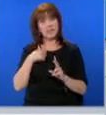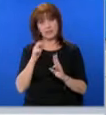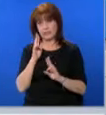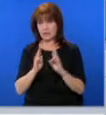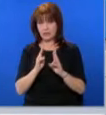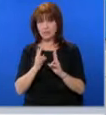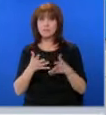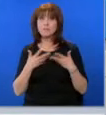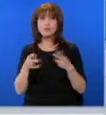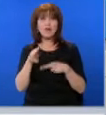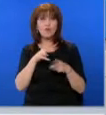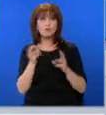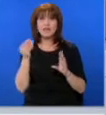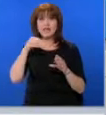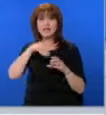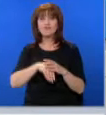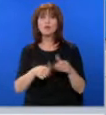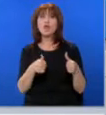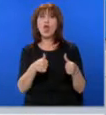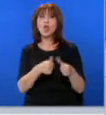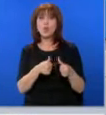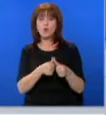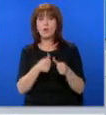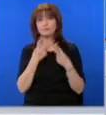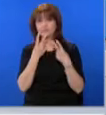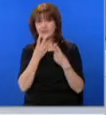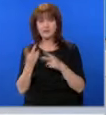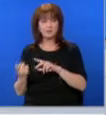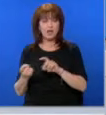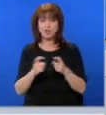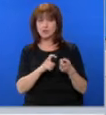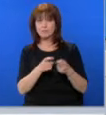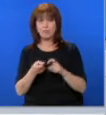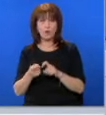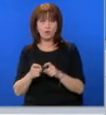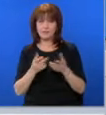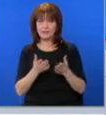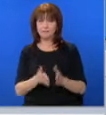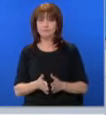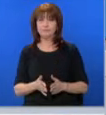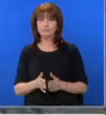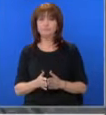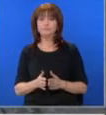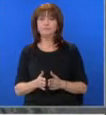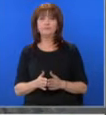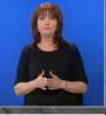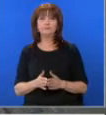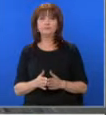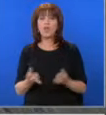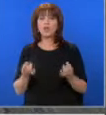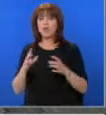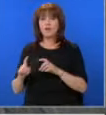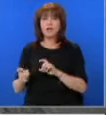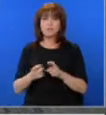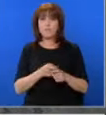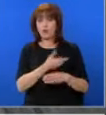поискаха в тази комисия да се включи и Лукоил. Повече за споровата между доскорошните партньори сега от Милена Кирова. Нов